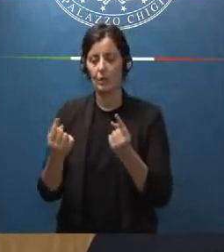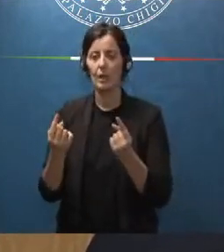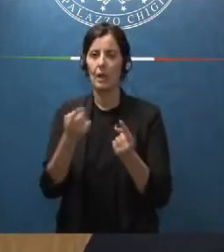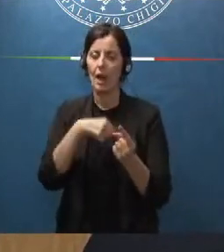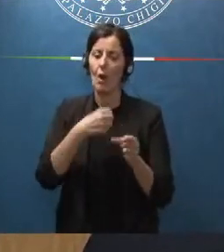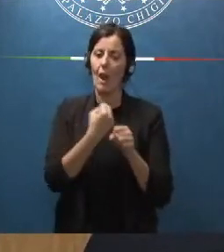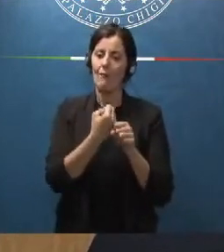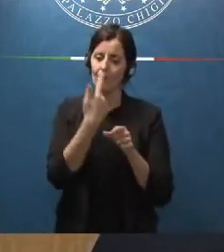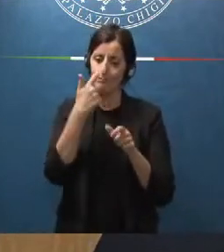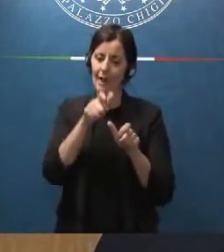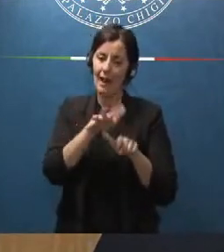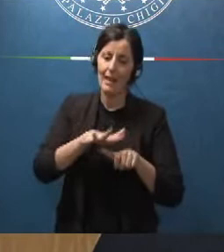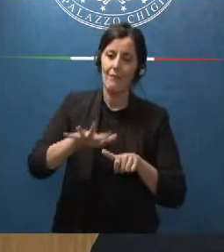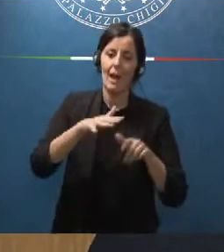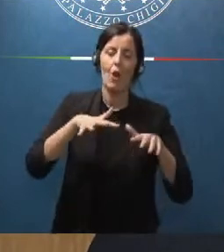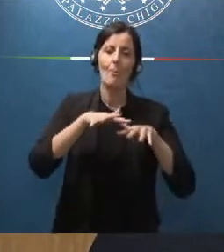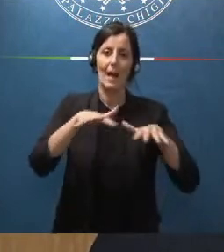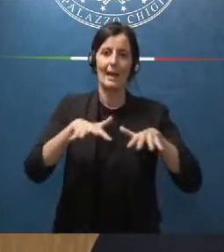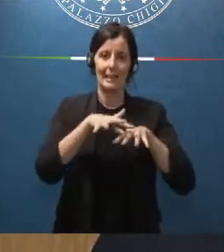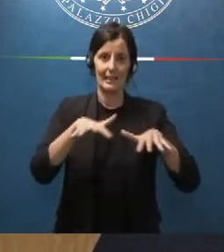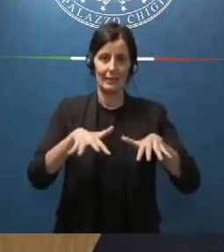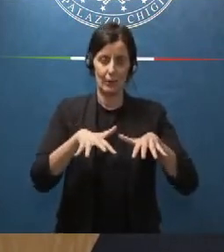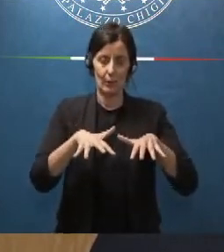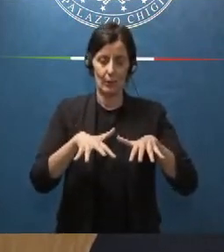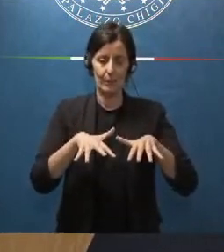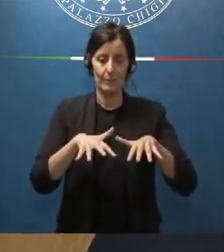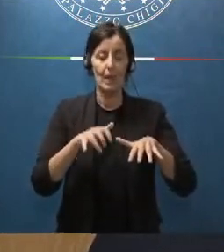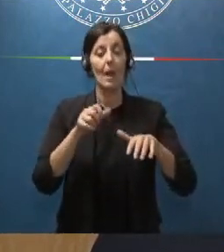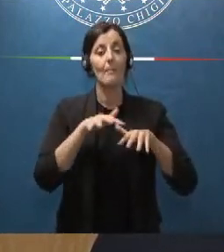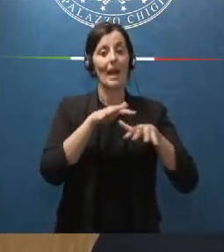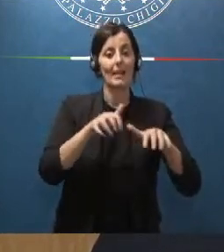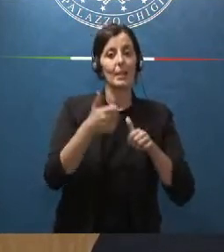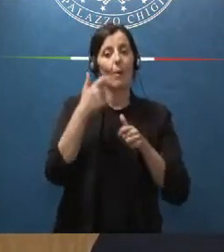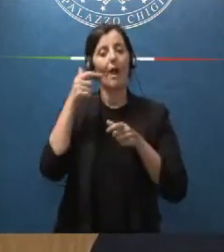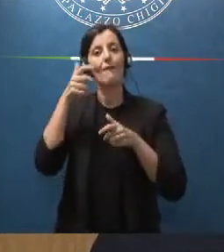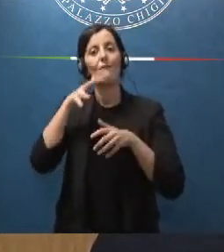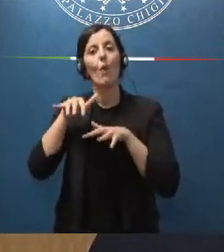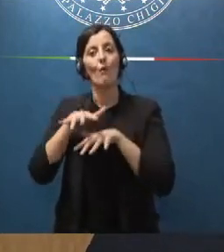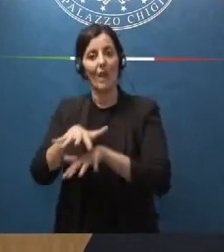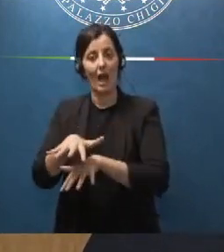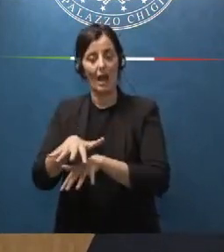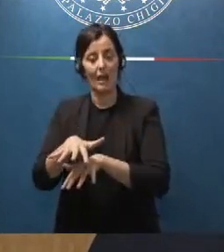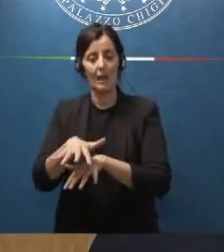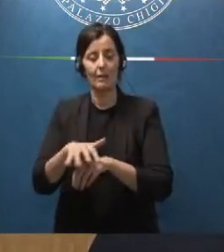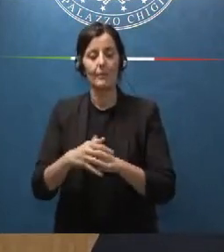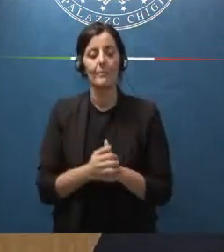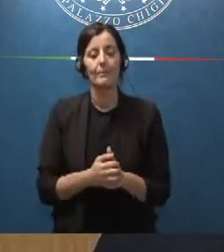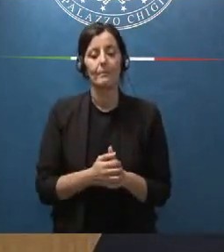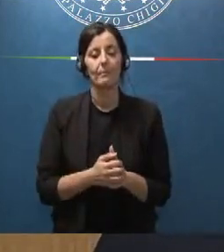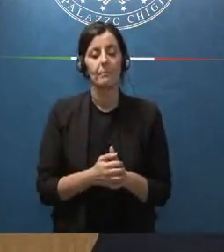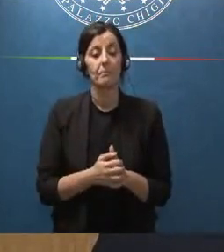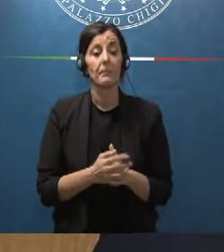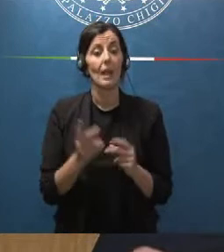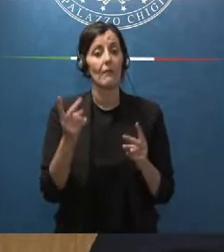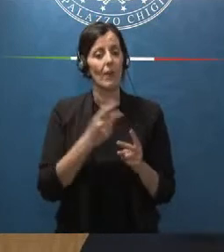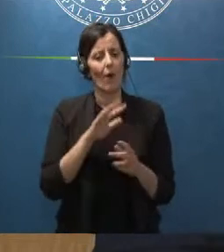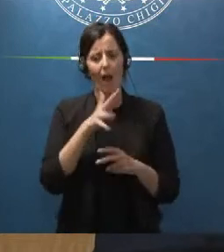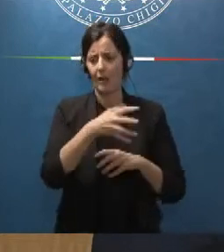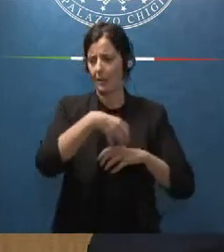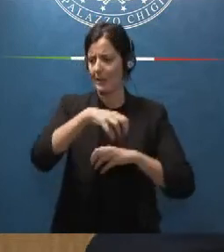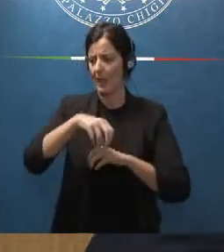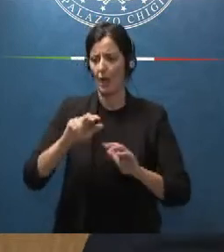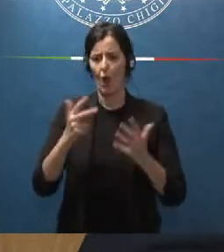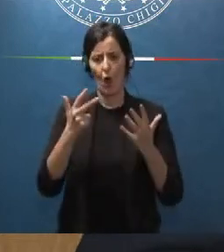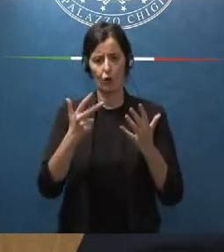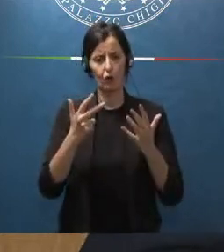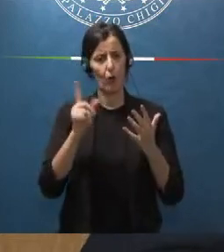marittimo lacuale e fluviale eravamo esclusi insieme ad altri otto ministeri adesso